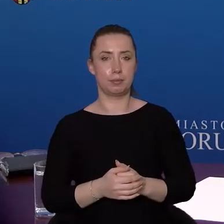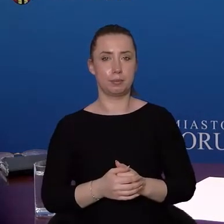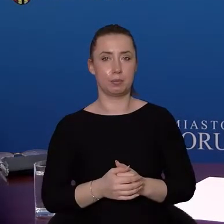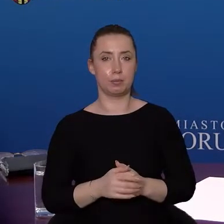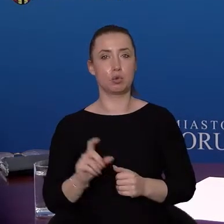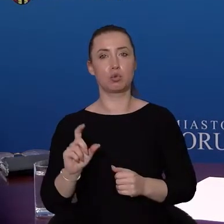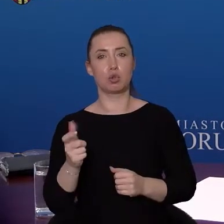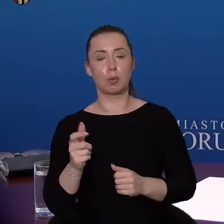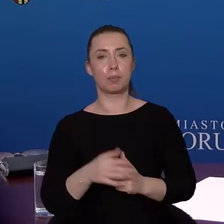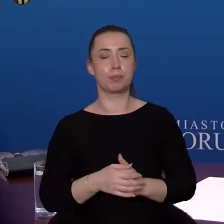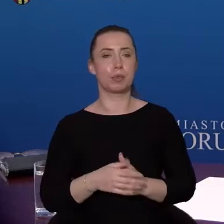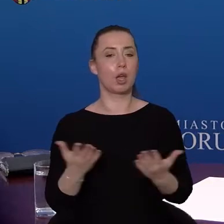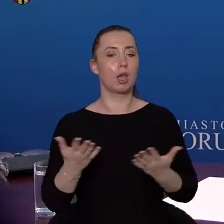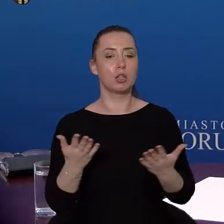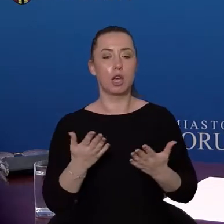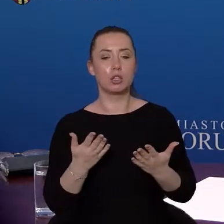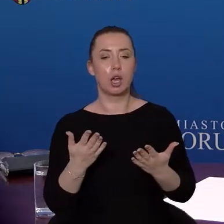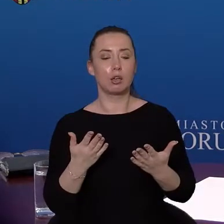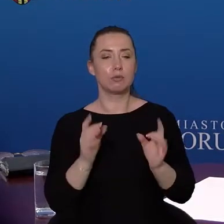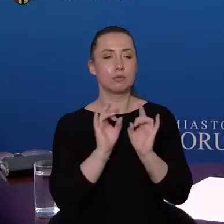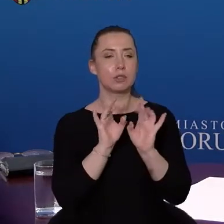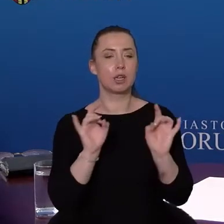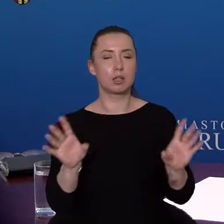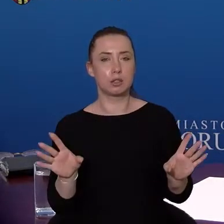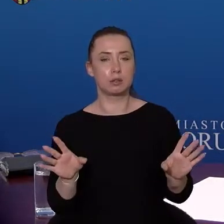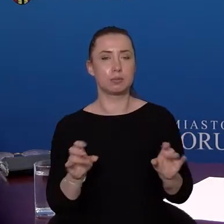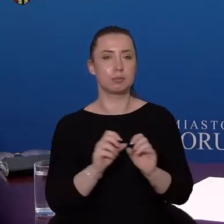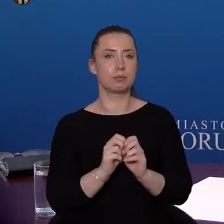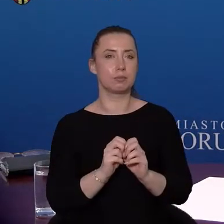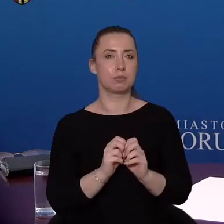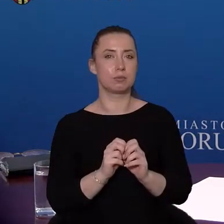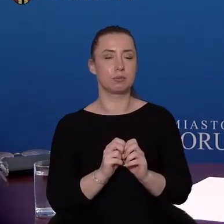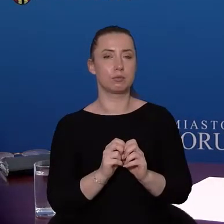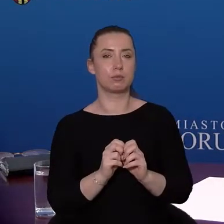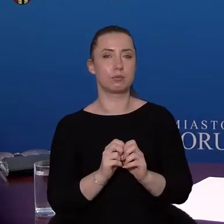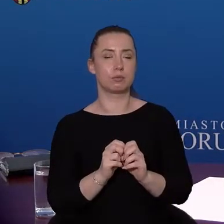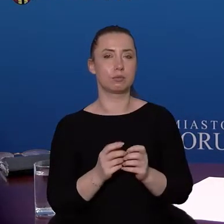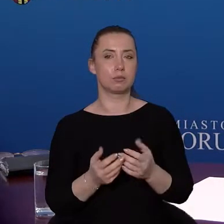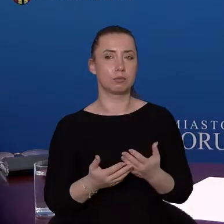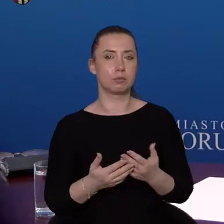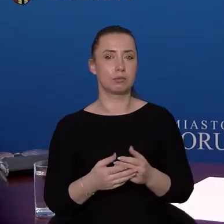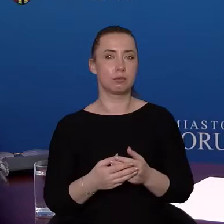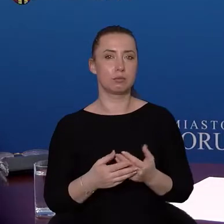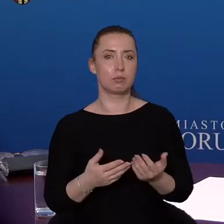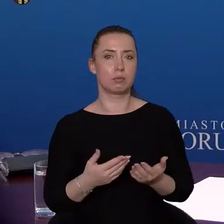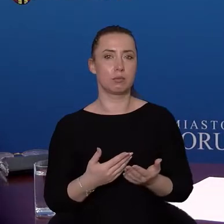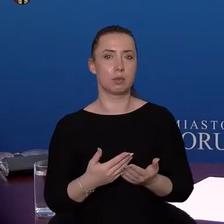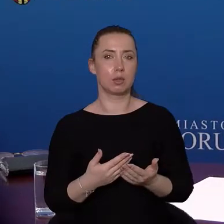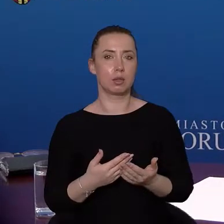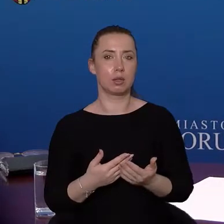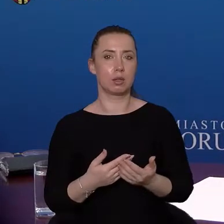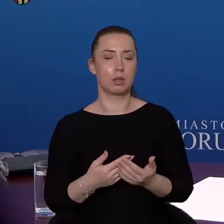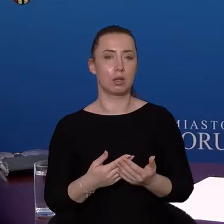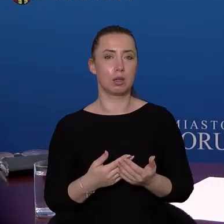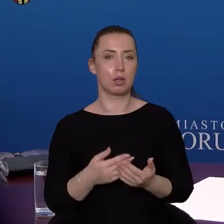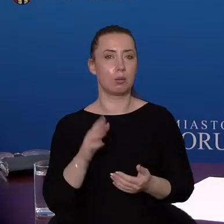Specyficzne miejsca zakażeń, a więc te, o których zwykle mówimy z większą troską, także w kontekście jeszcze nierozpoczętej